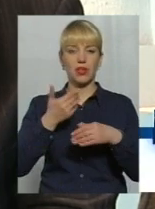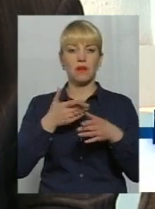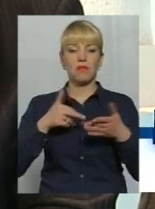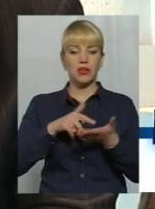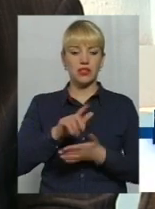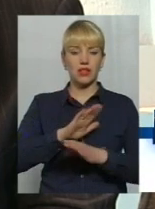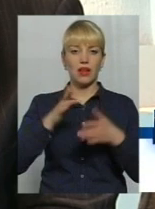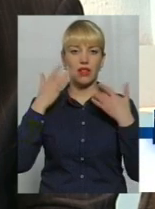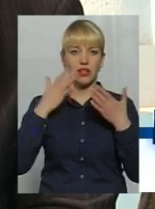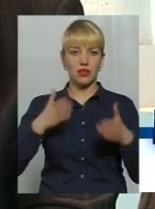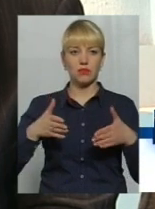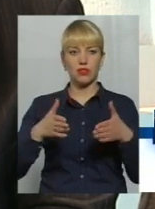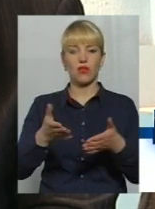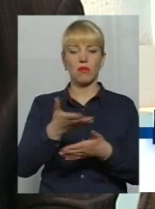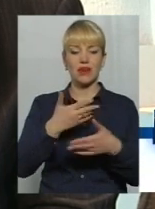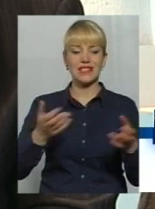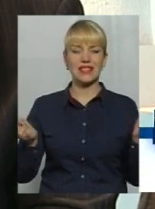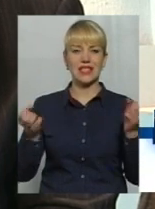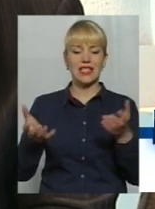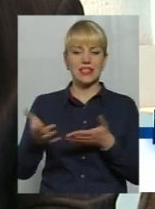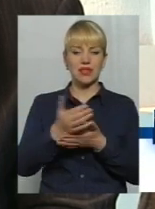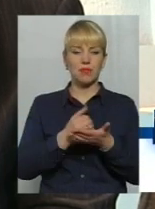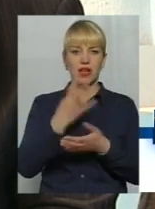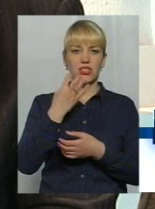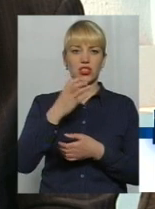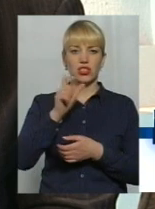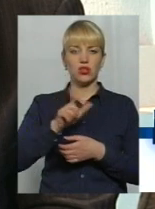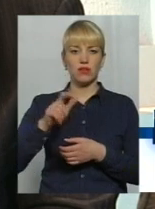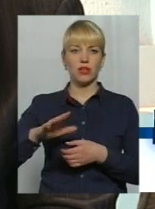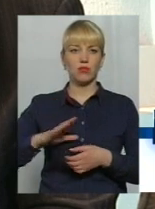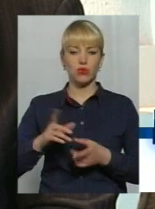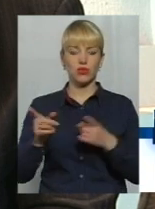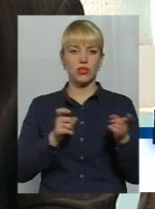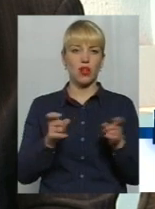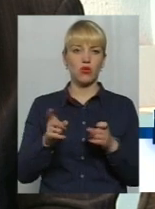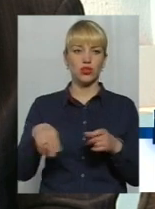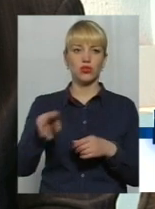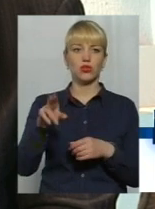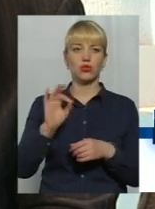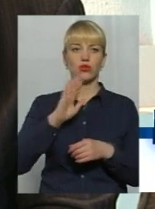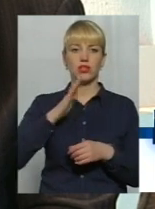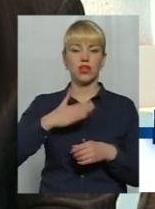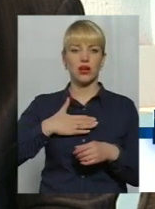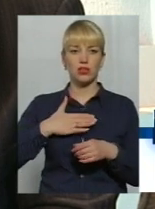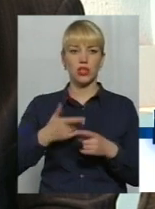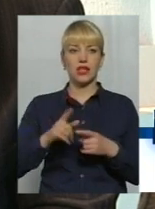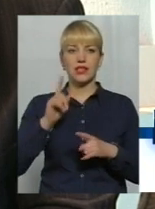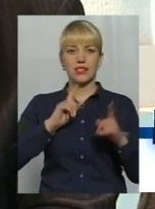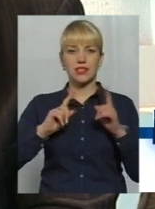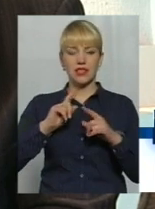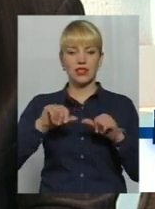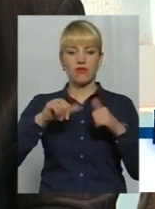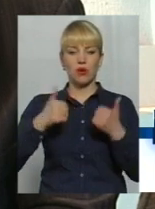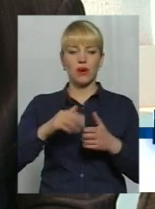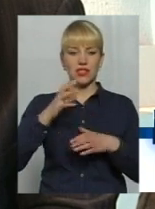зібрали велику кількість цільової аудиторії. Більше 400 чоловік було залучено до нашої стратегічної сесії в форматі